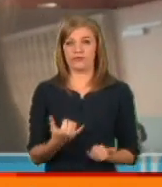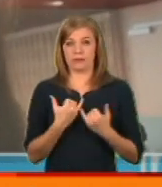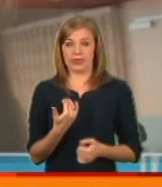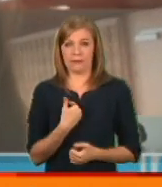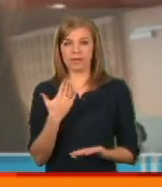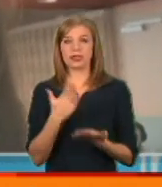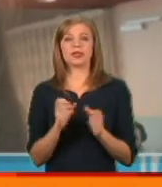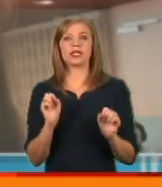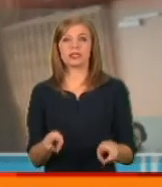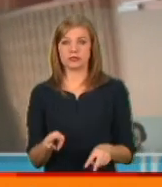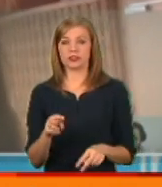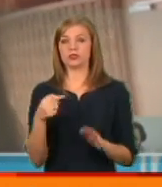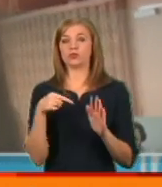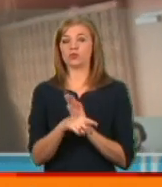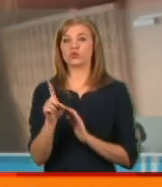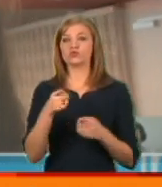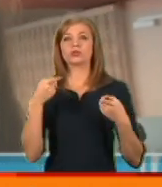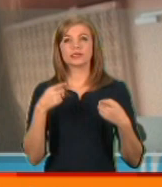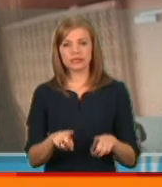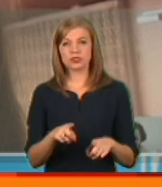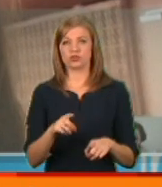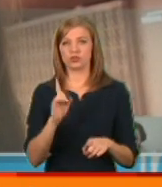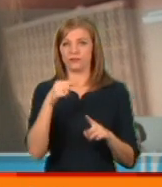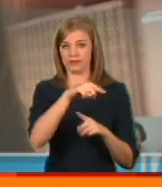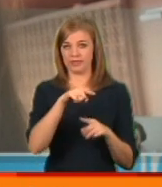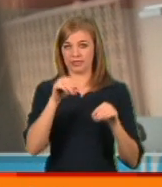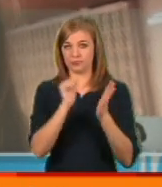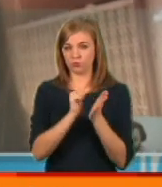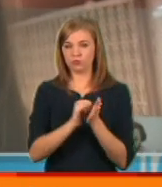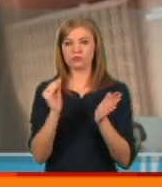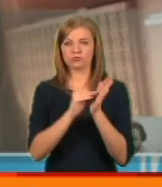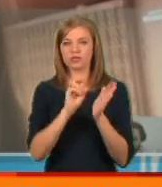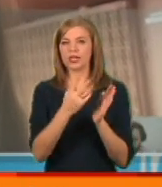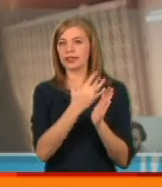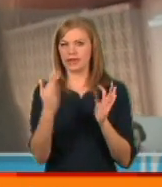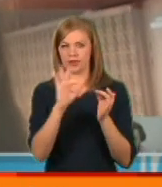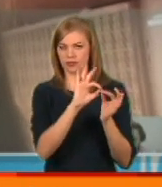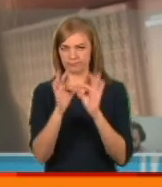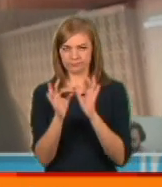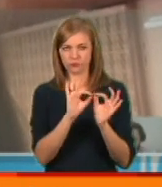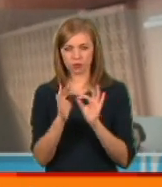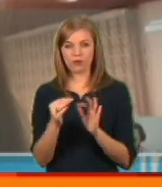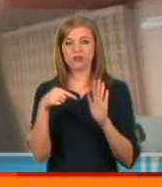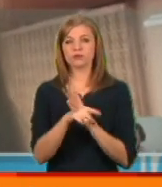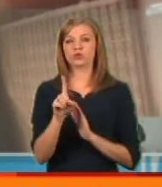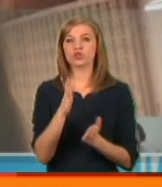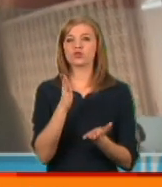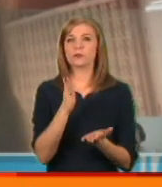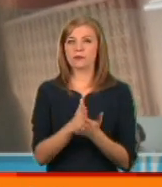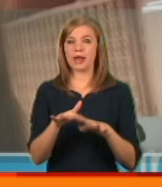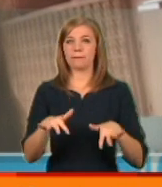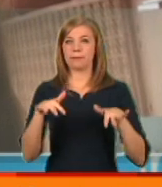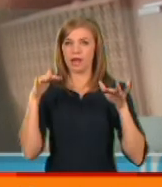мене є ризиком того, що дійсно в цій резолюції закладено декілька формулювань про те, що має